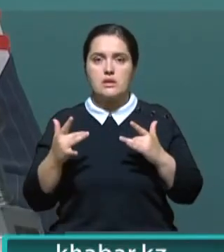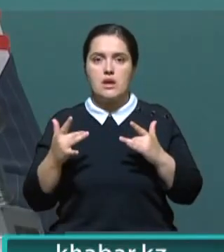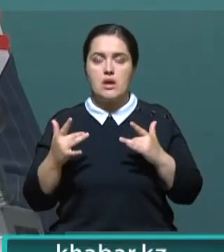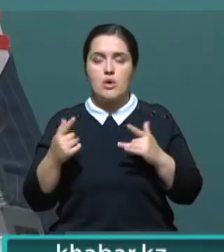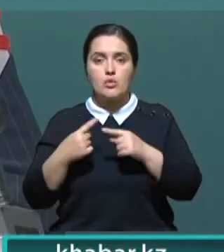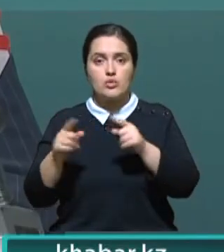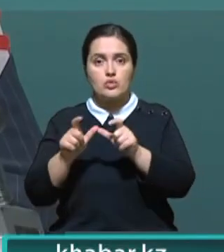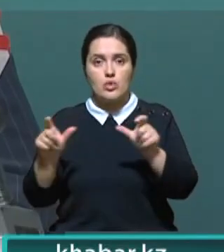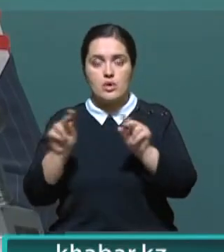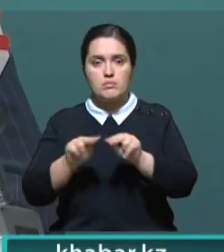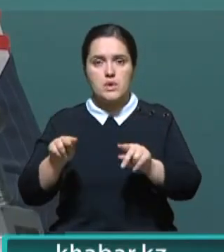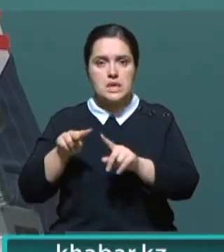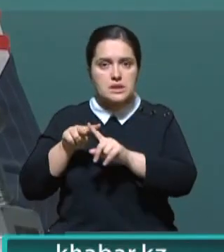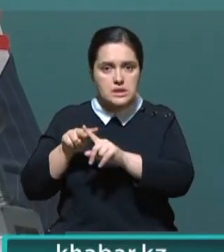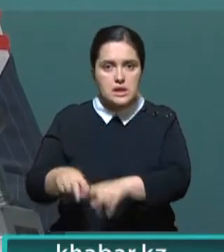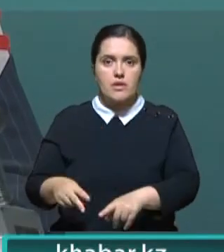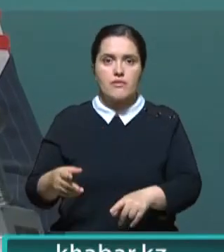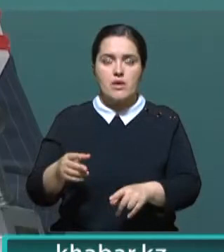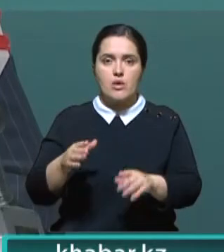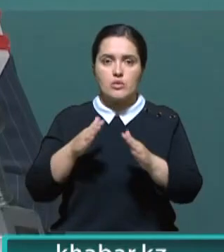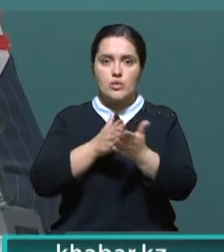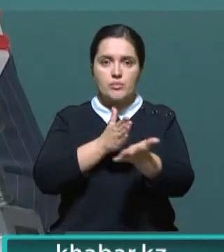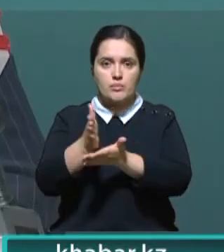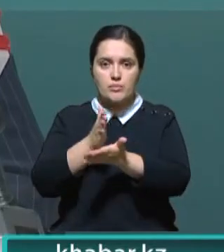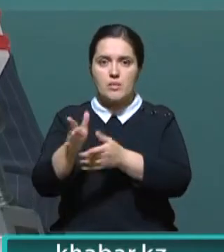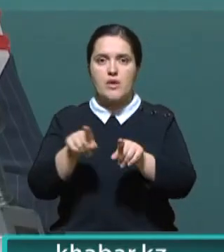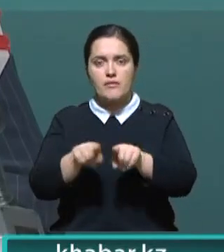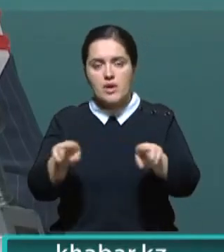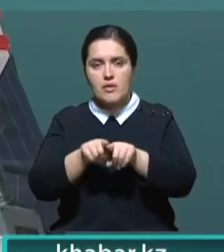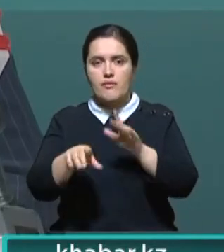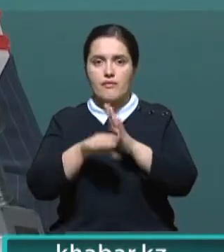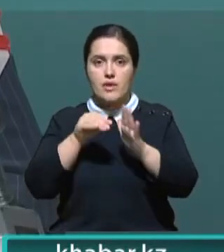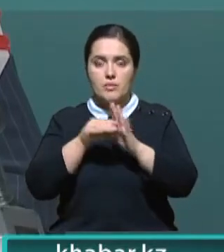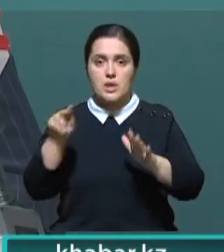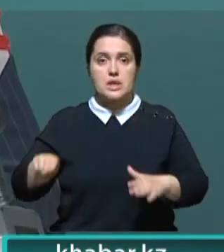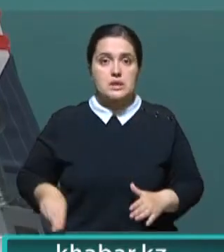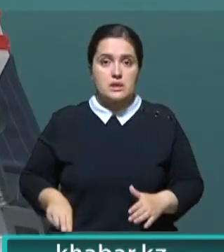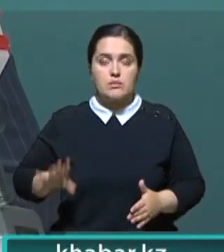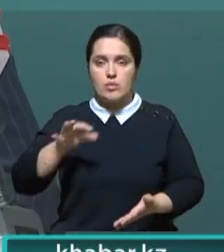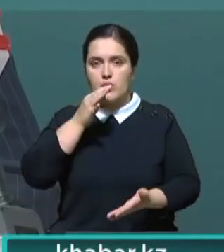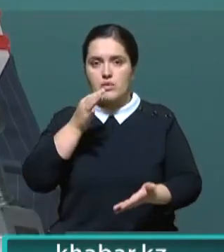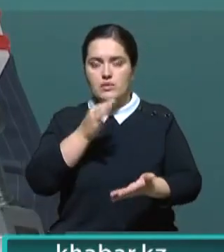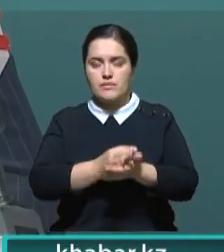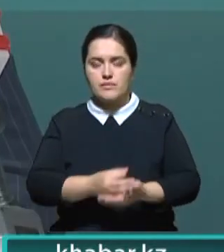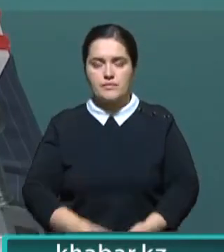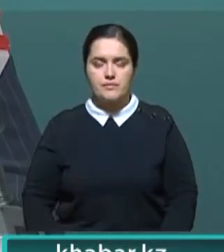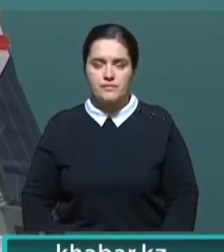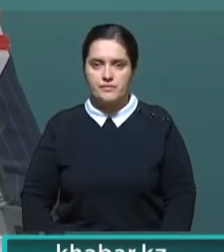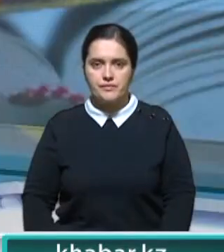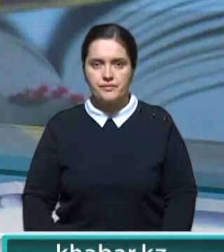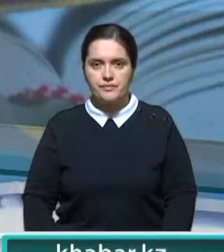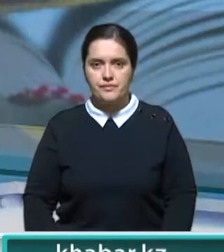некоторых школах педагогов заставляли обходить дома для агитации различных выборов. Все эти директора привлечены к административной ответственности.